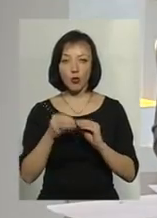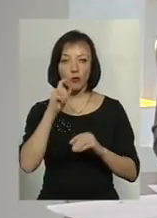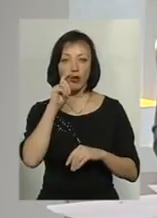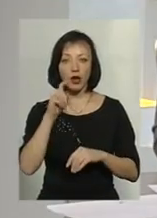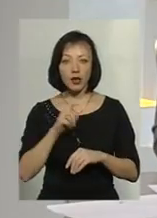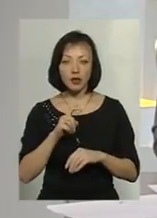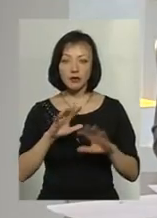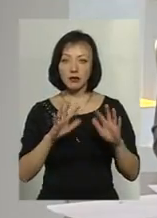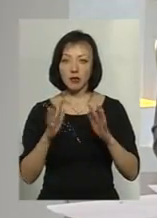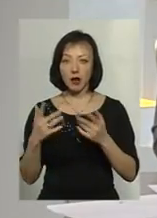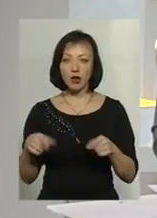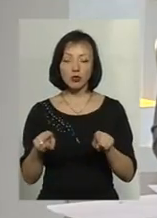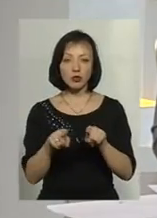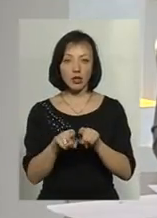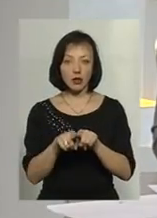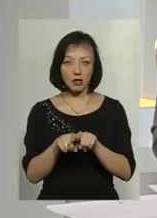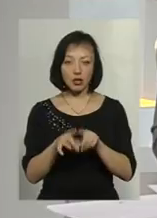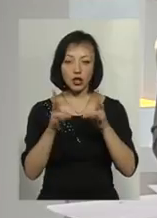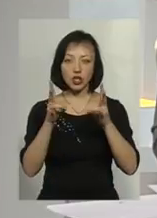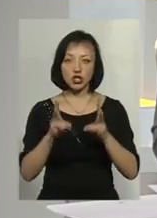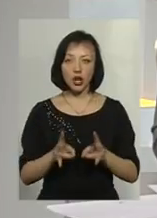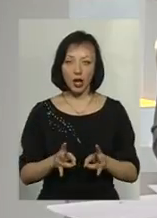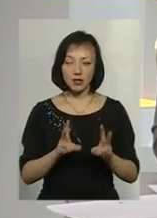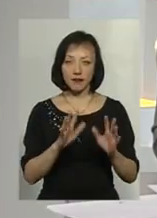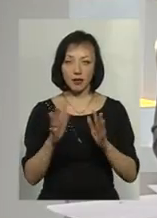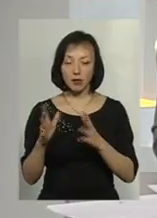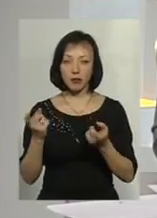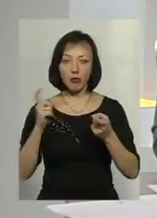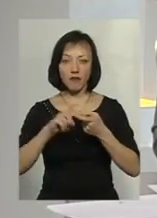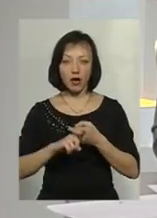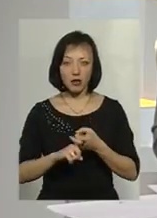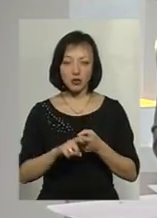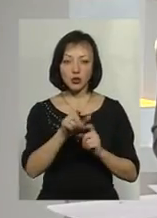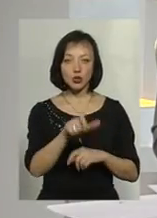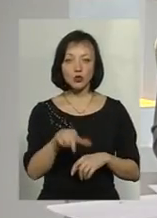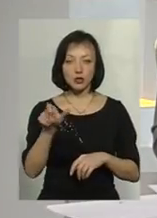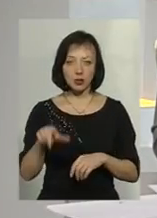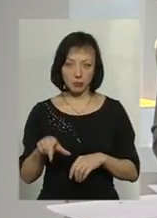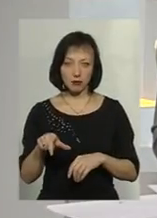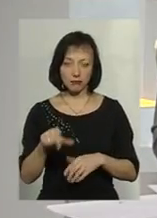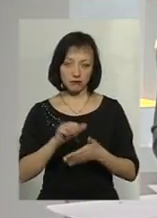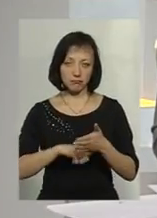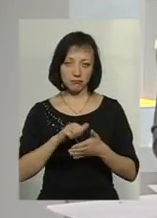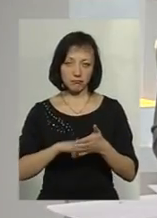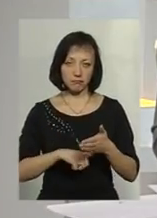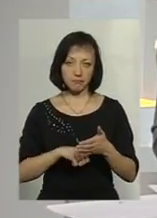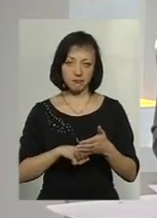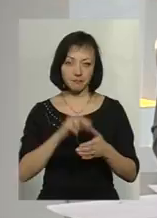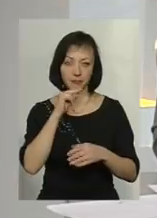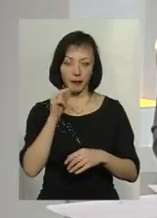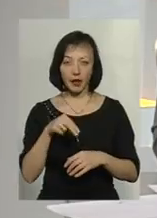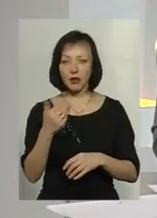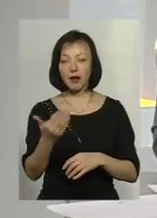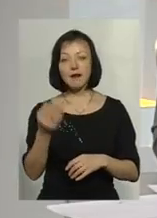та й не лише, трапляються отакі от нещасні випадки, пов'язані саме з людським фактором. На вашу